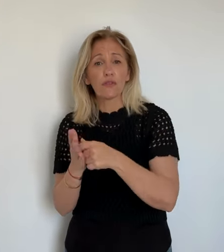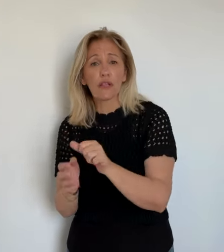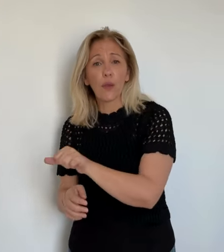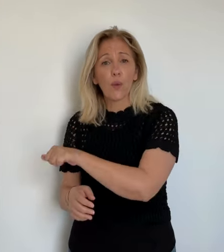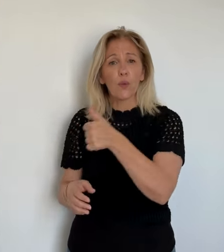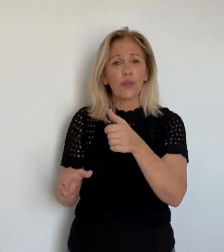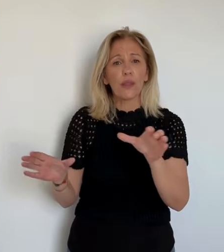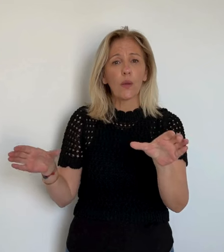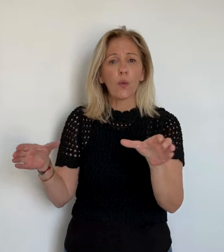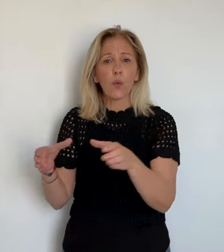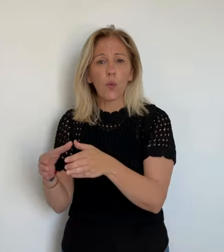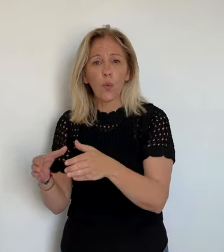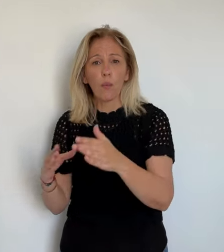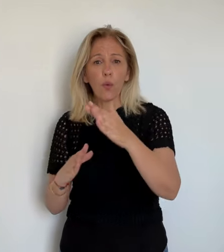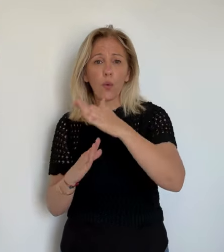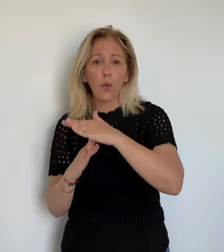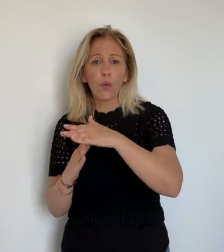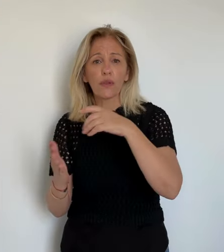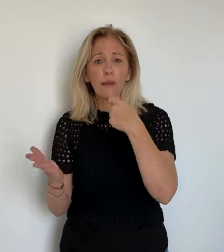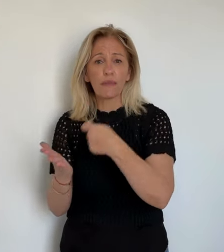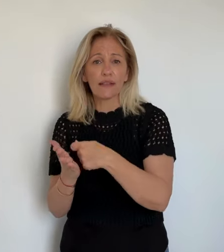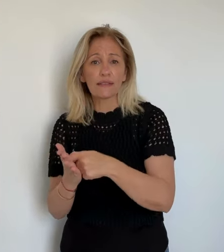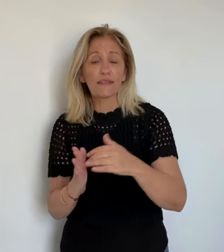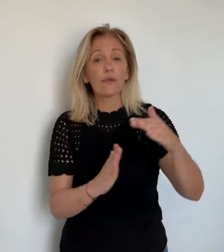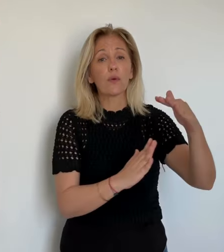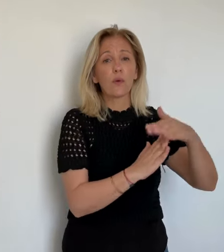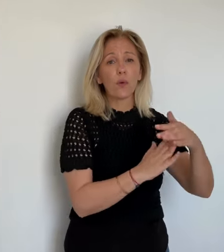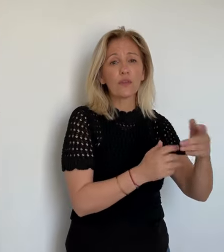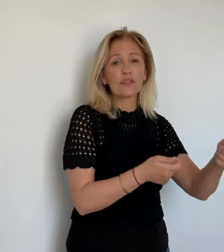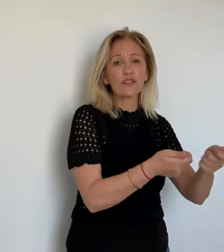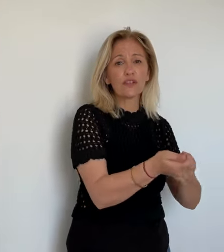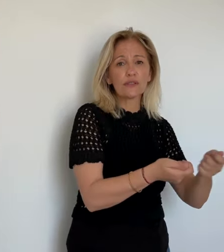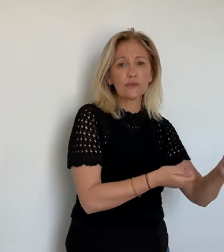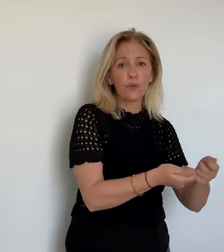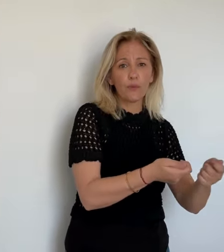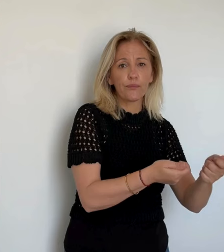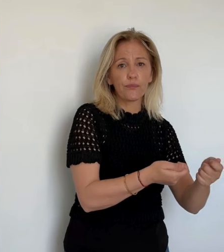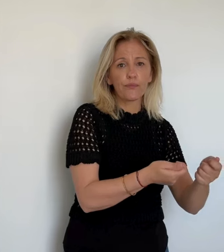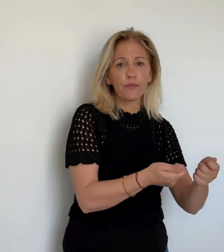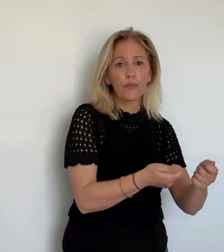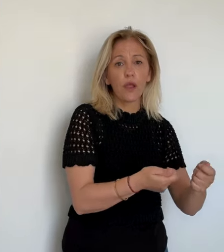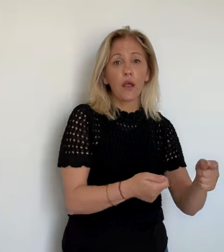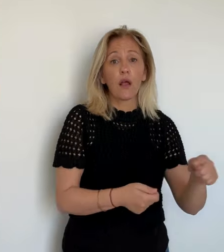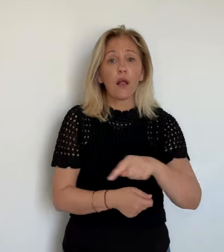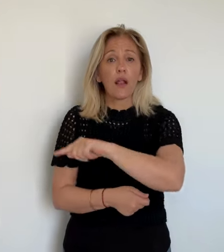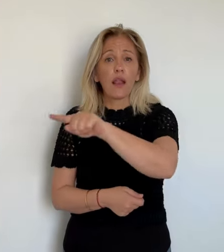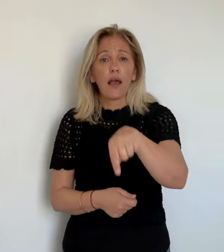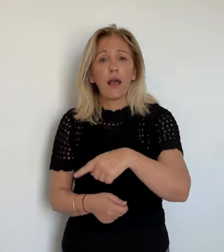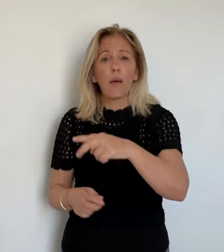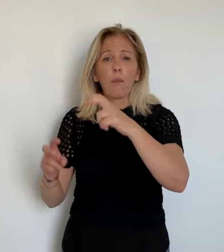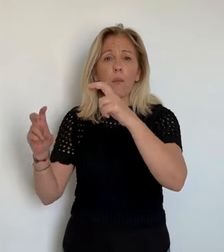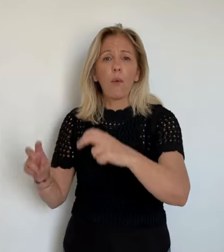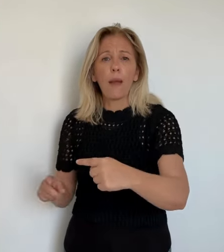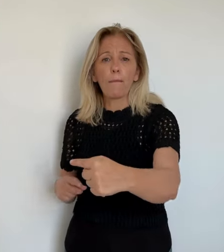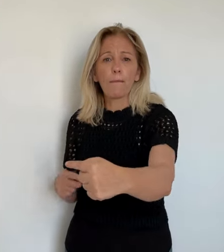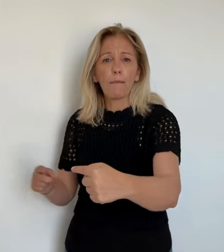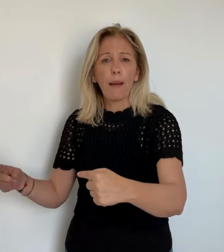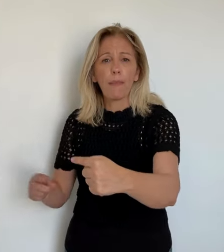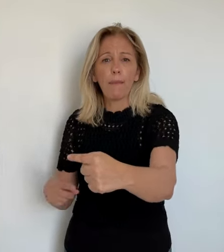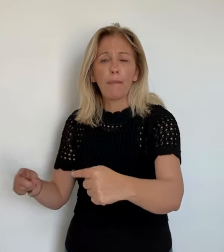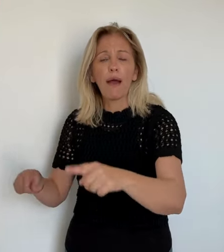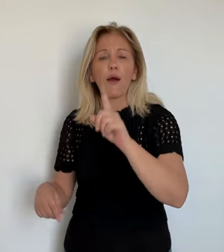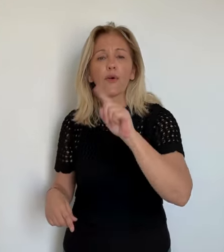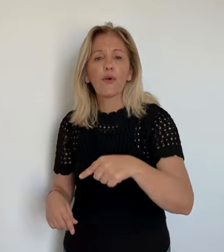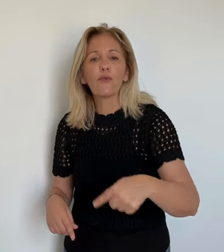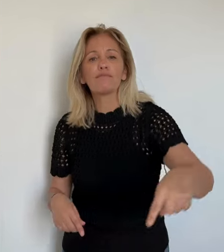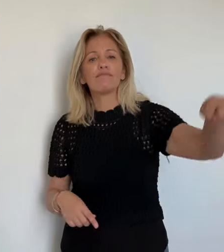aussi sur la capacité de désendettement de la collectivité de Corse. Ce ratio est le temps théorique que mettrait l'institution à se